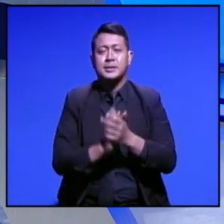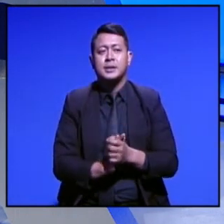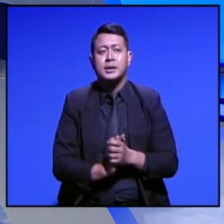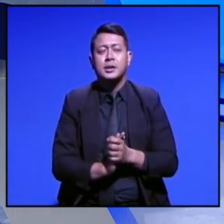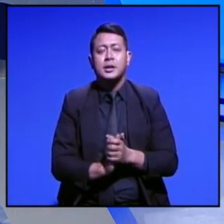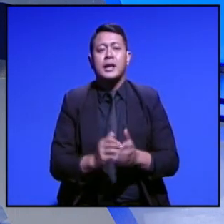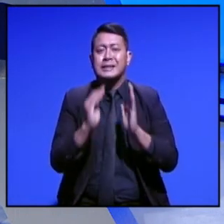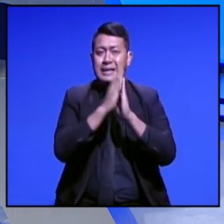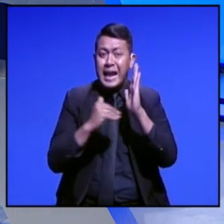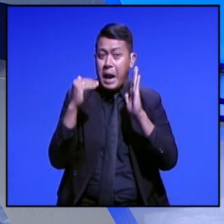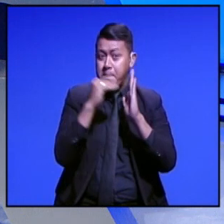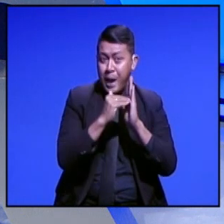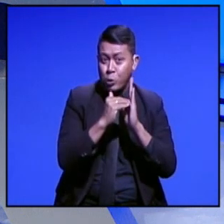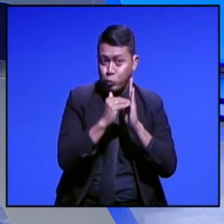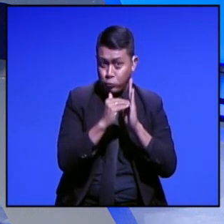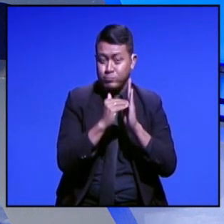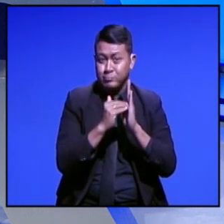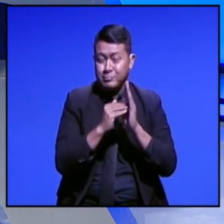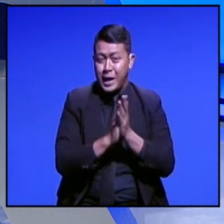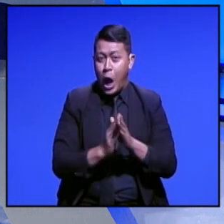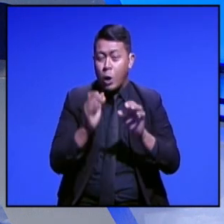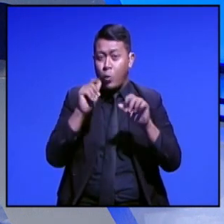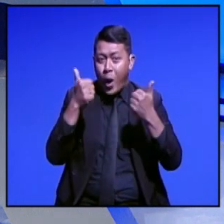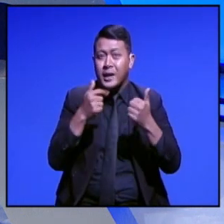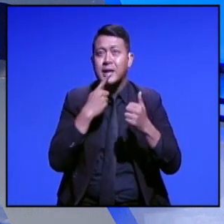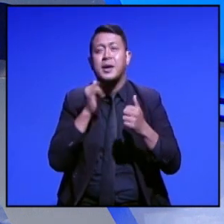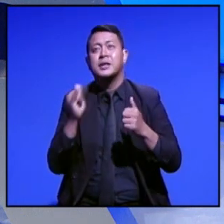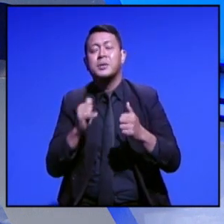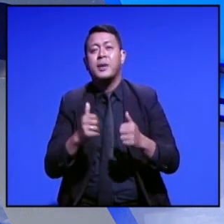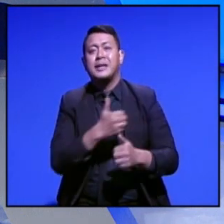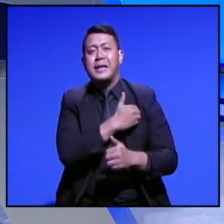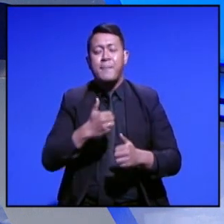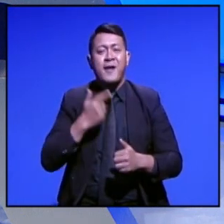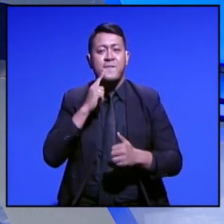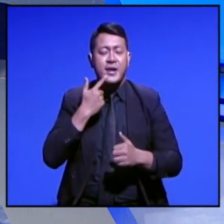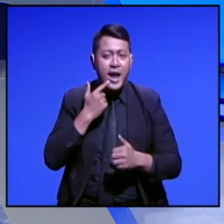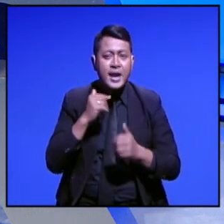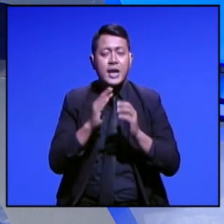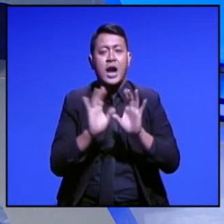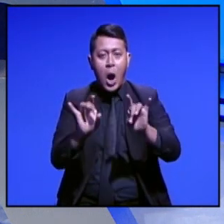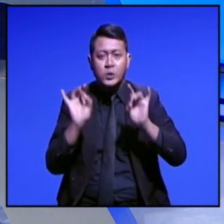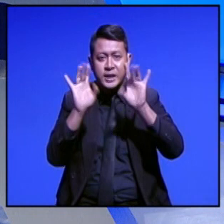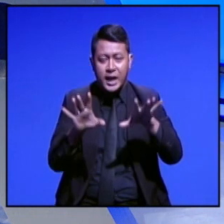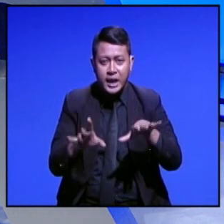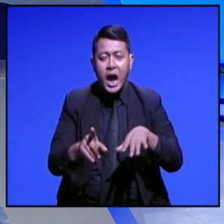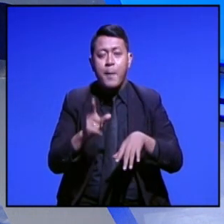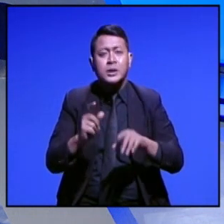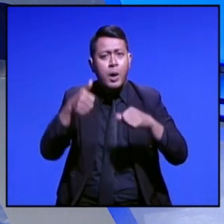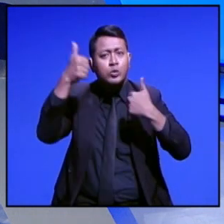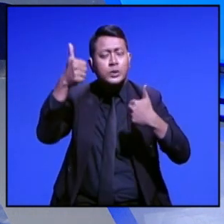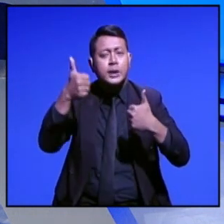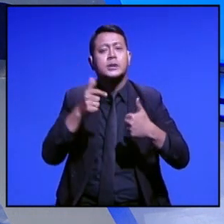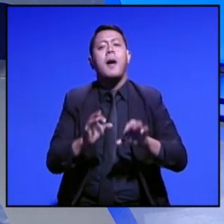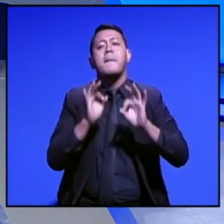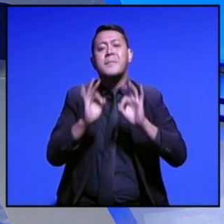Selendia Baru yang kualitas pendidikannya hampir sebaik Denmark, Finlandia, dan Australia. Salah satu kunci kesuksesannya karena